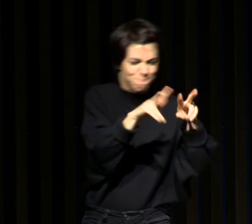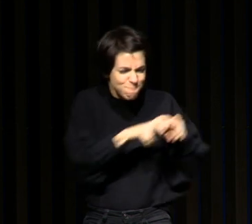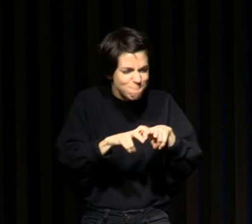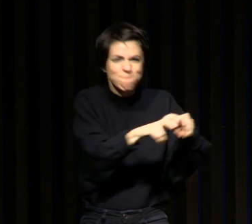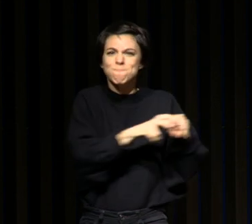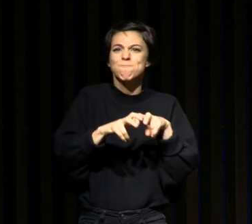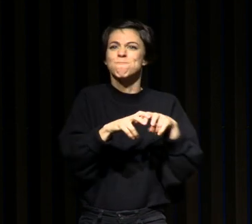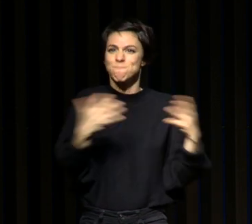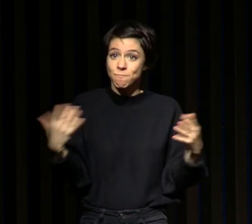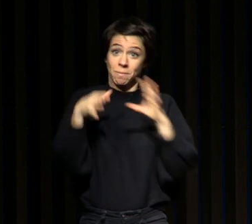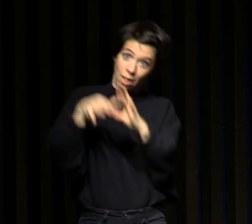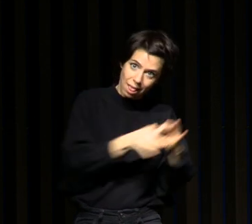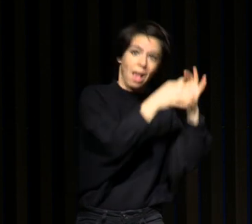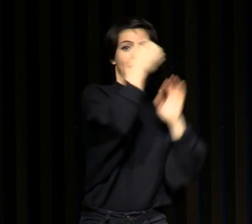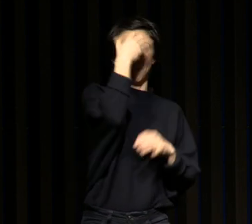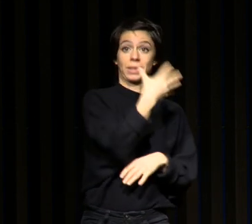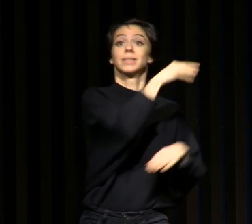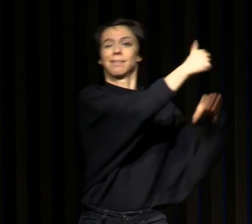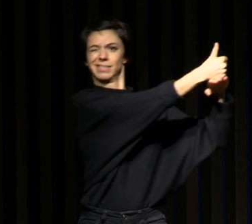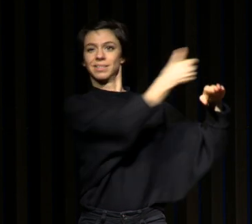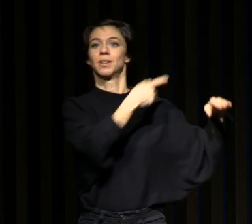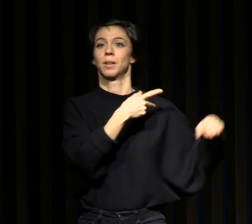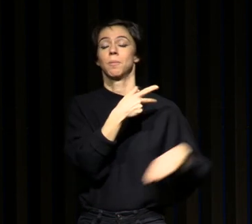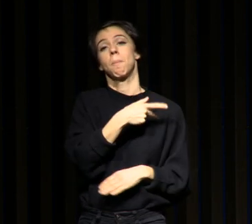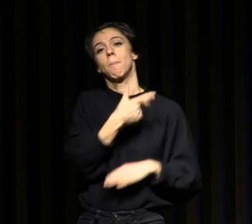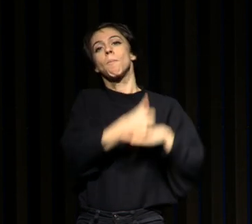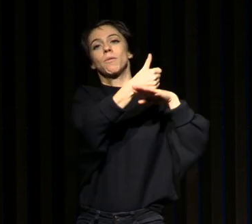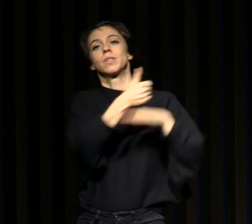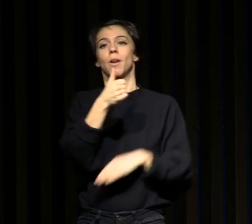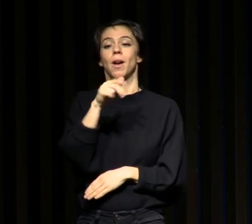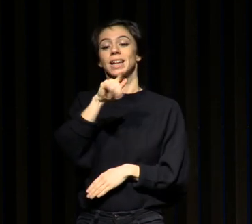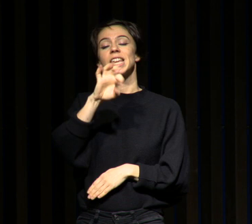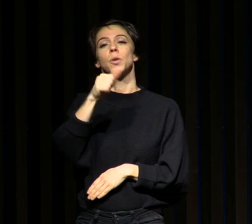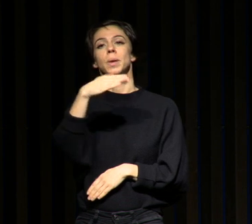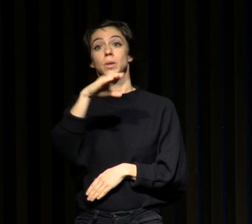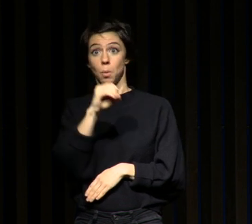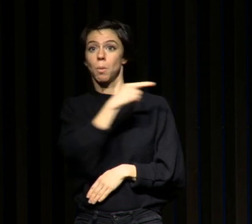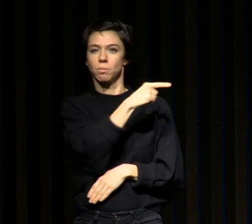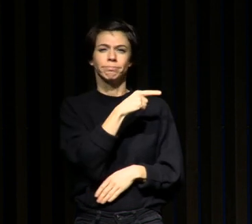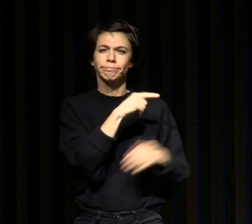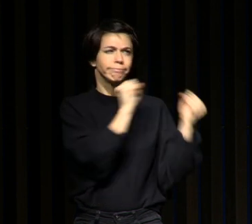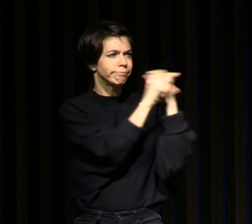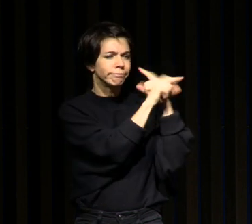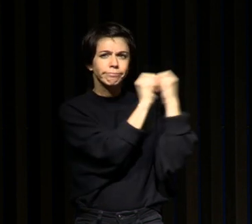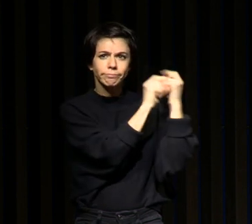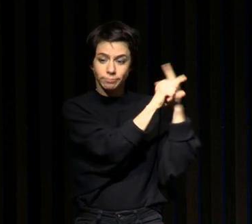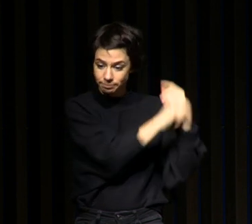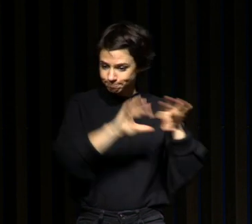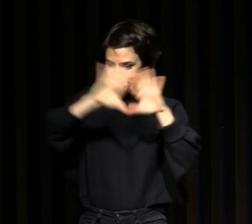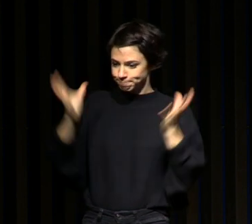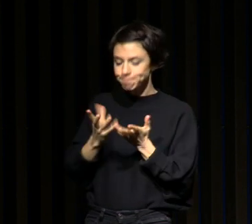avec Stanford et avec le professeur Guillauminon. Et en particulier, j'ai pu montrer que ce mécanisme de dette de sommeil, il était